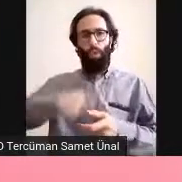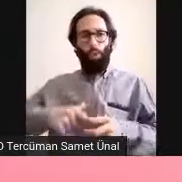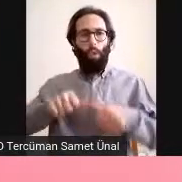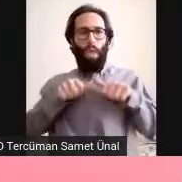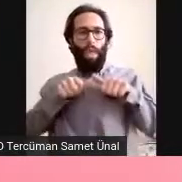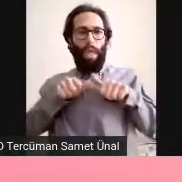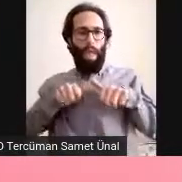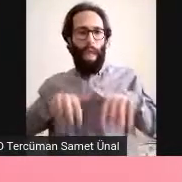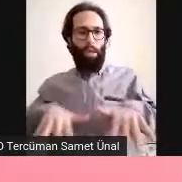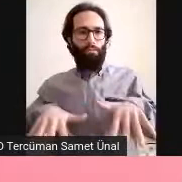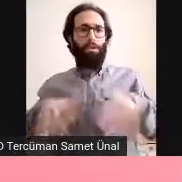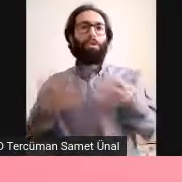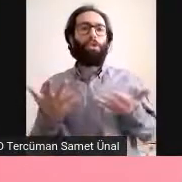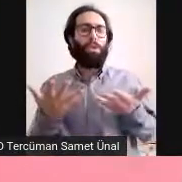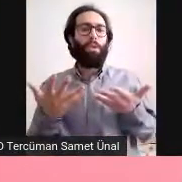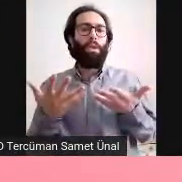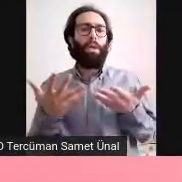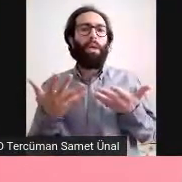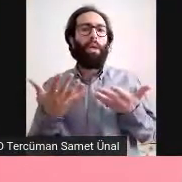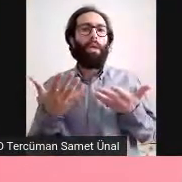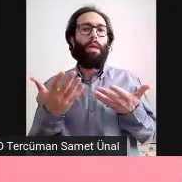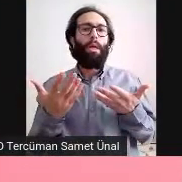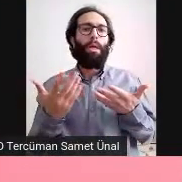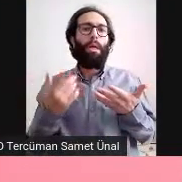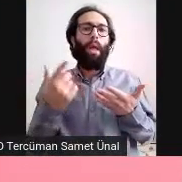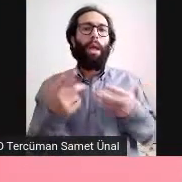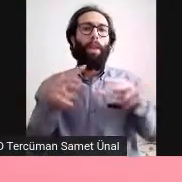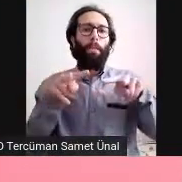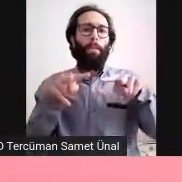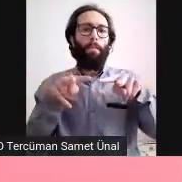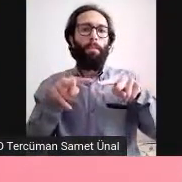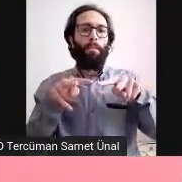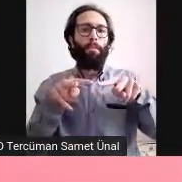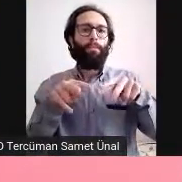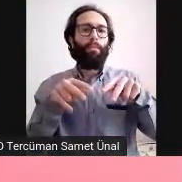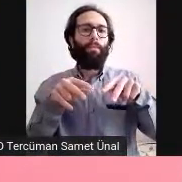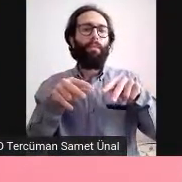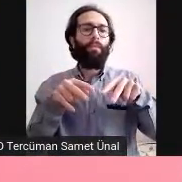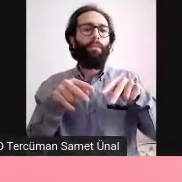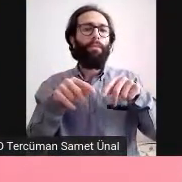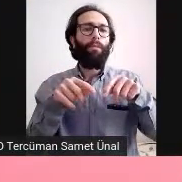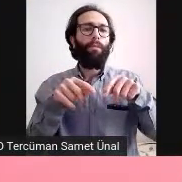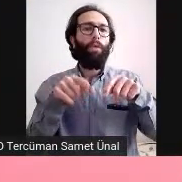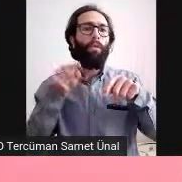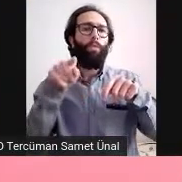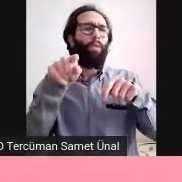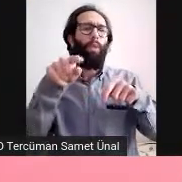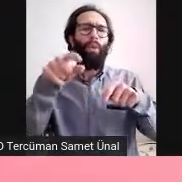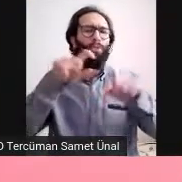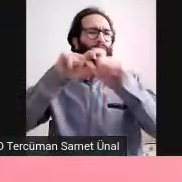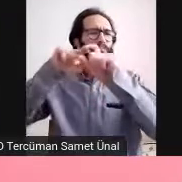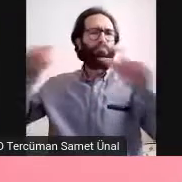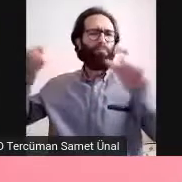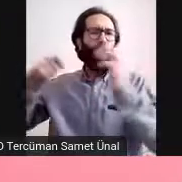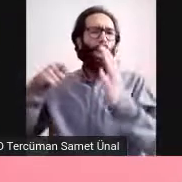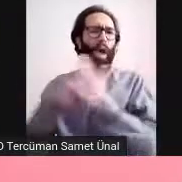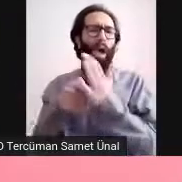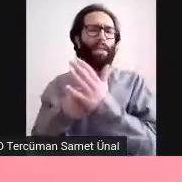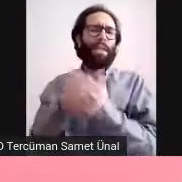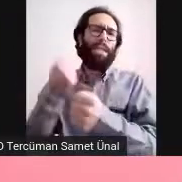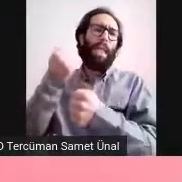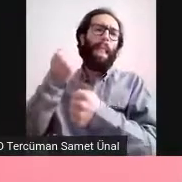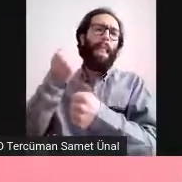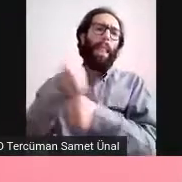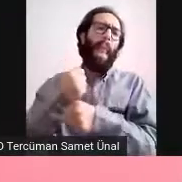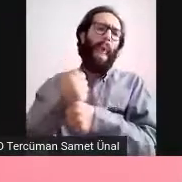mielin yapısına zarar veren bir hastalık türü. Bu genellikle başka virüslerin sonrasında